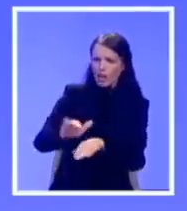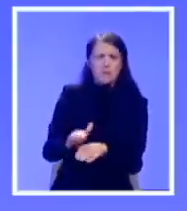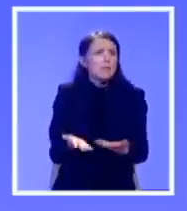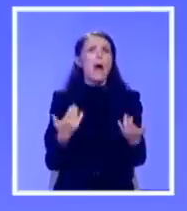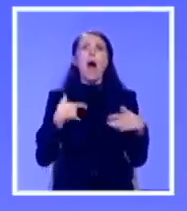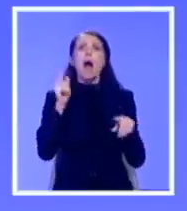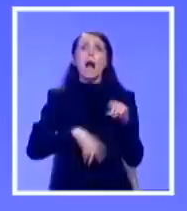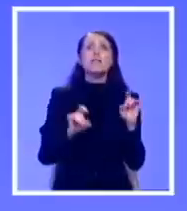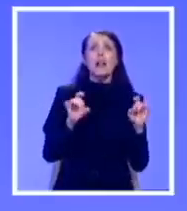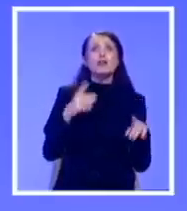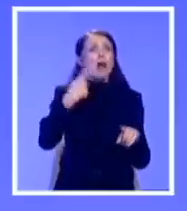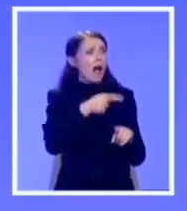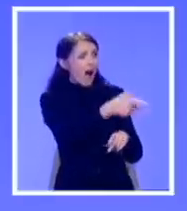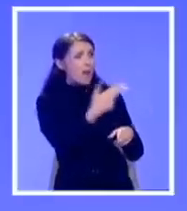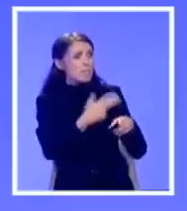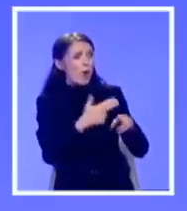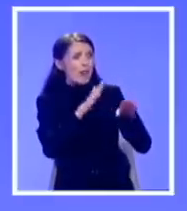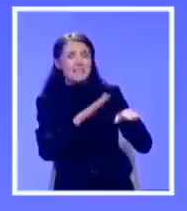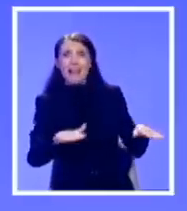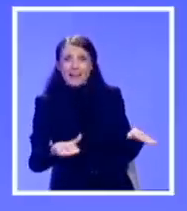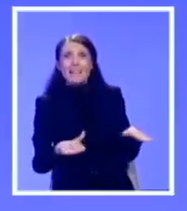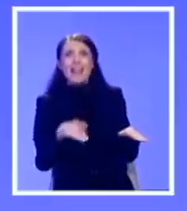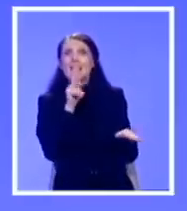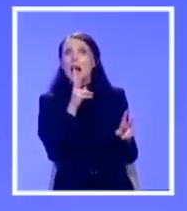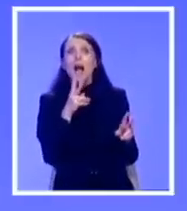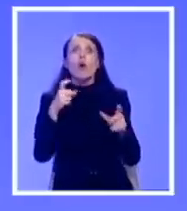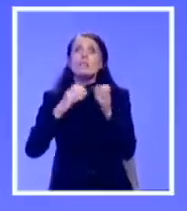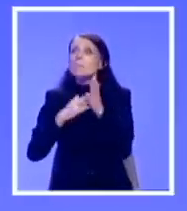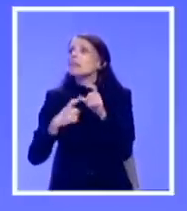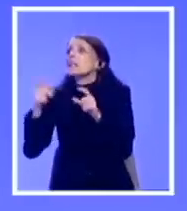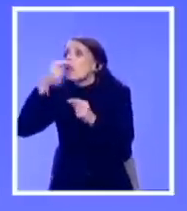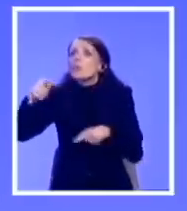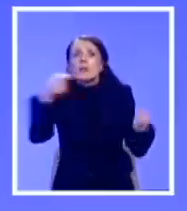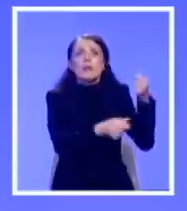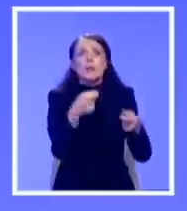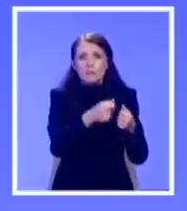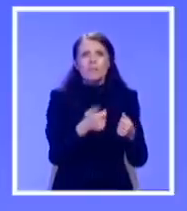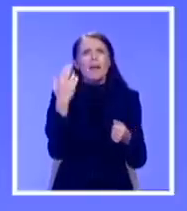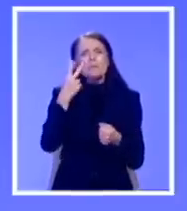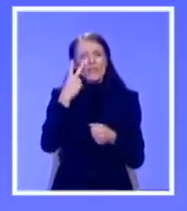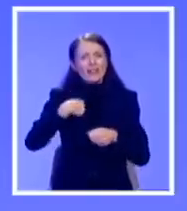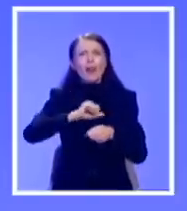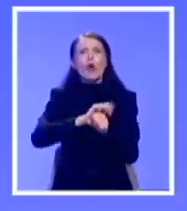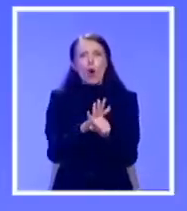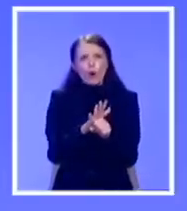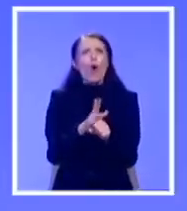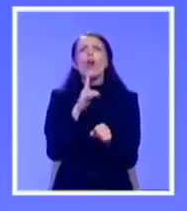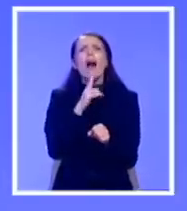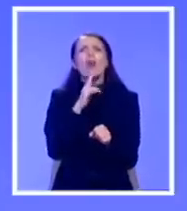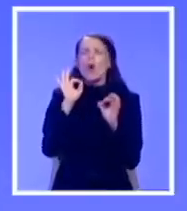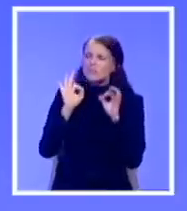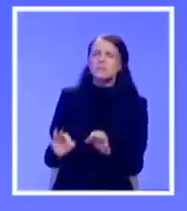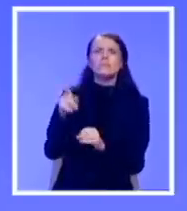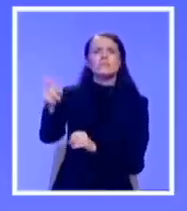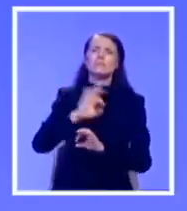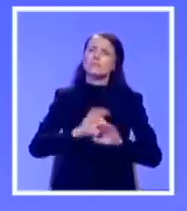leče SMS poruka. Pandemija koronavirusa nam je pokazala na koga možemo da se oslonimo. Možemo da se oslonimo na sjajne lekare,